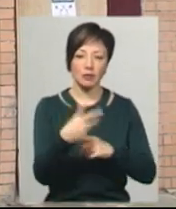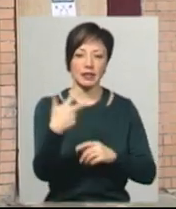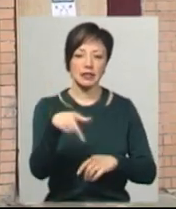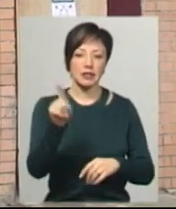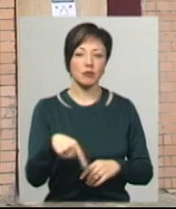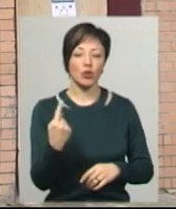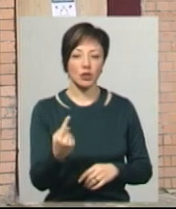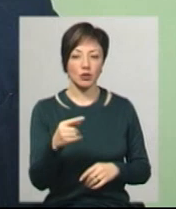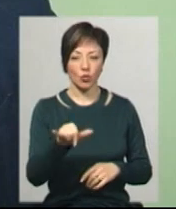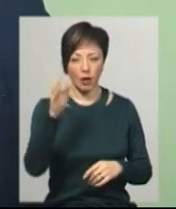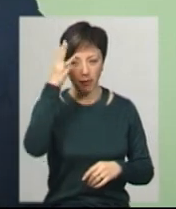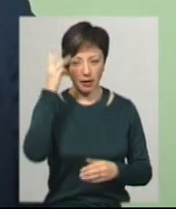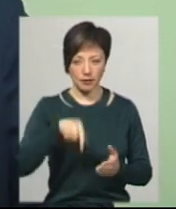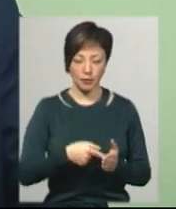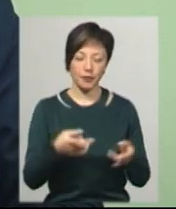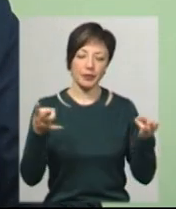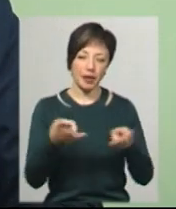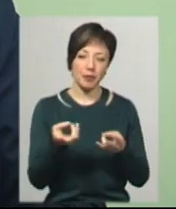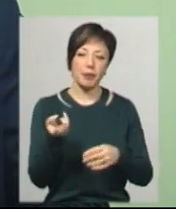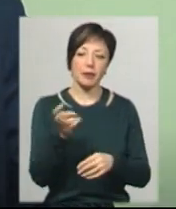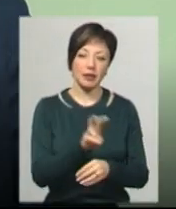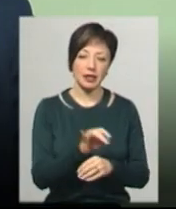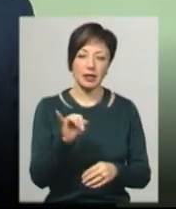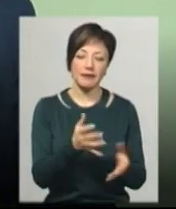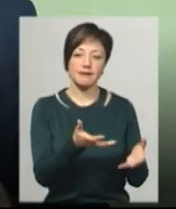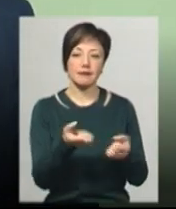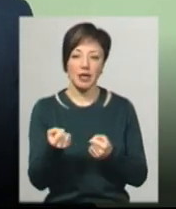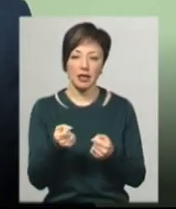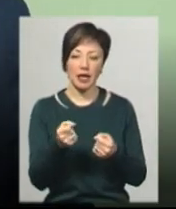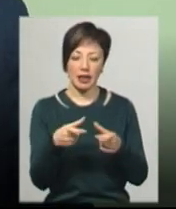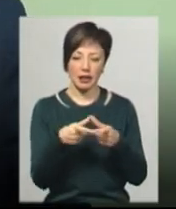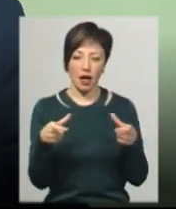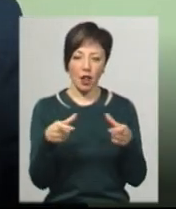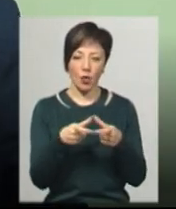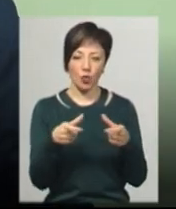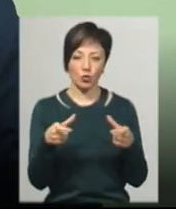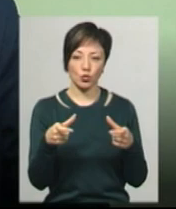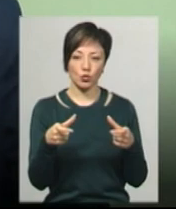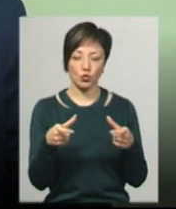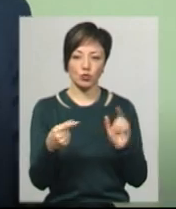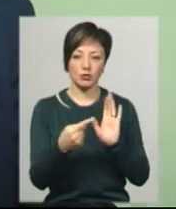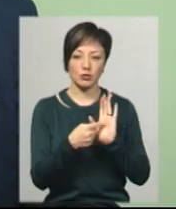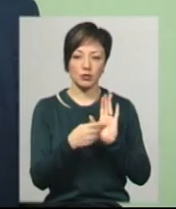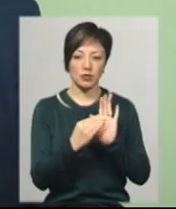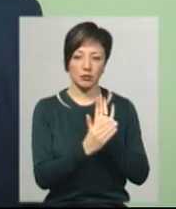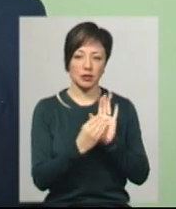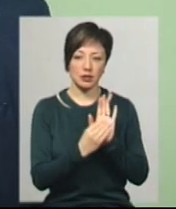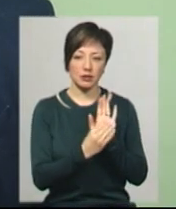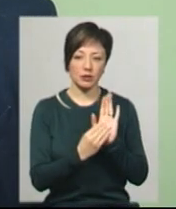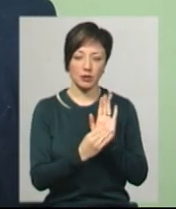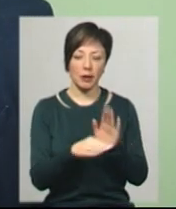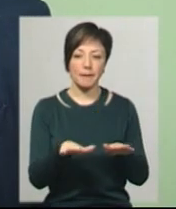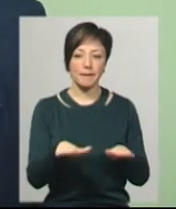30.1 у Хмельницькому. Треба прийти і взяти талон, де буде написано